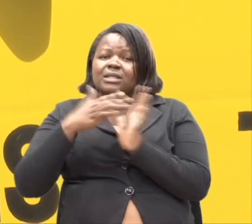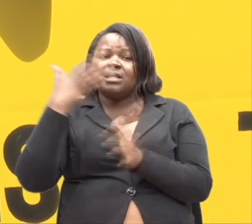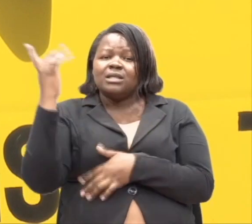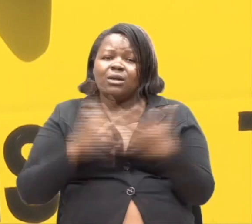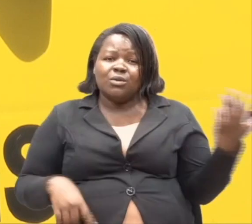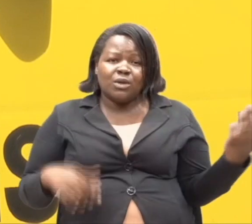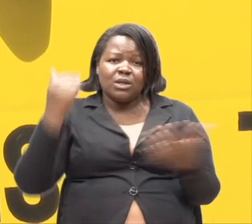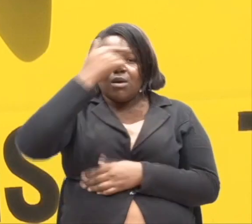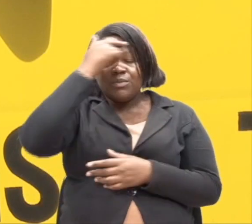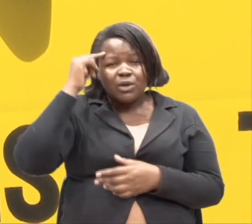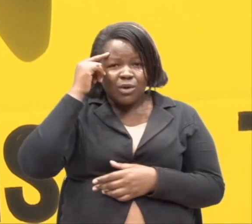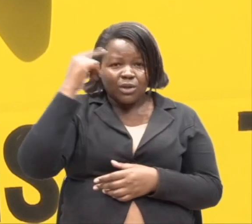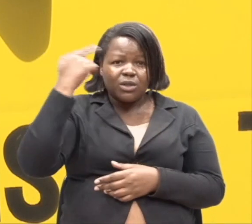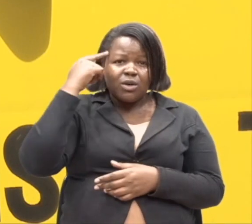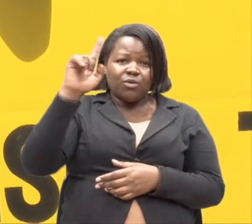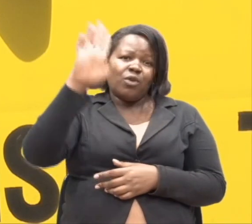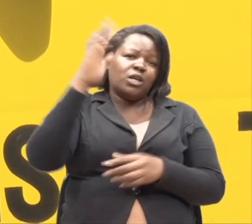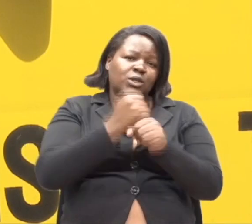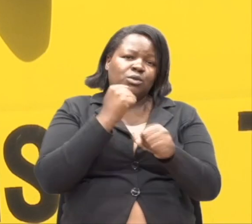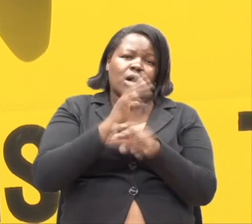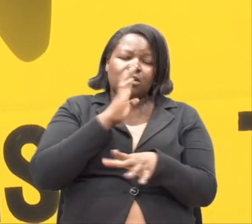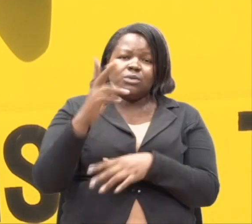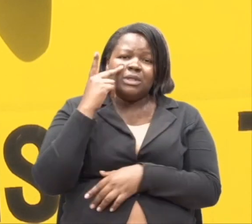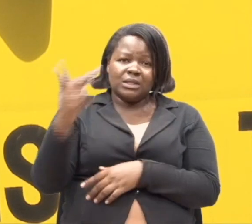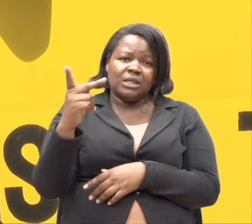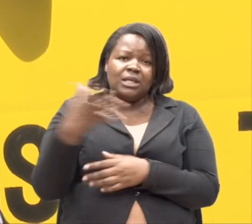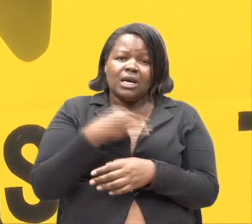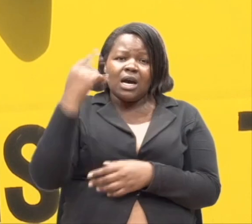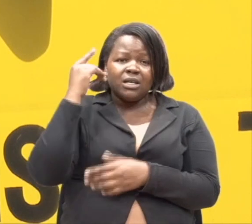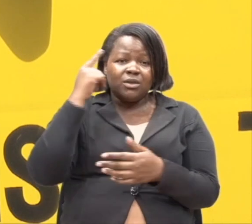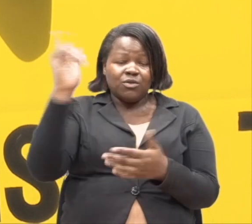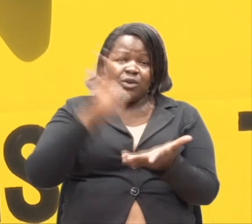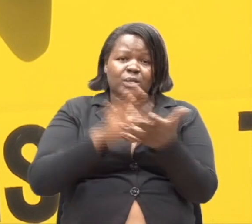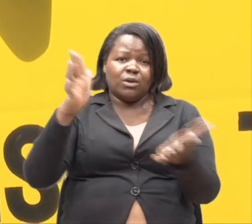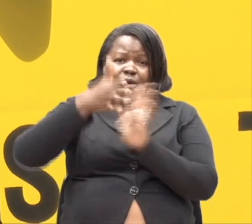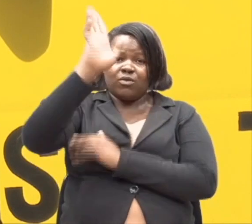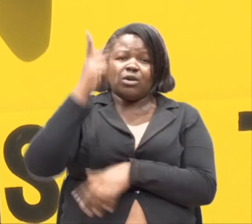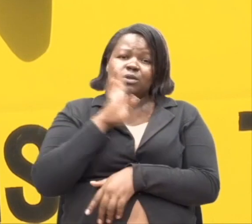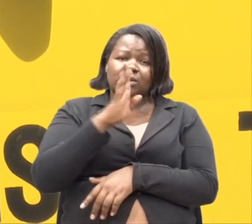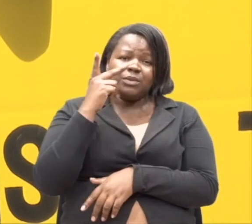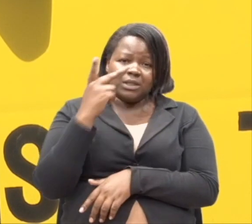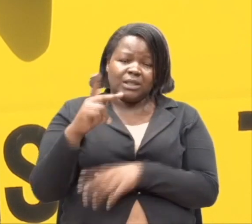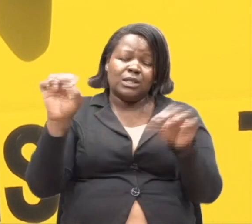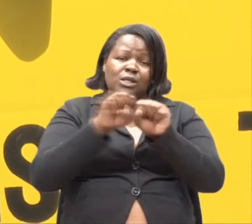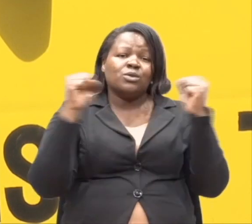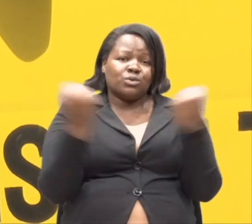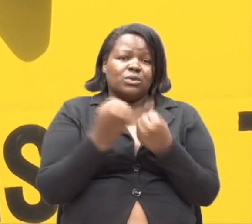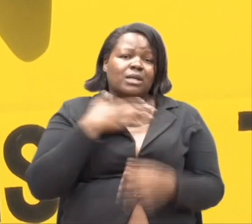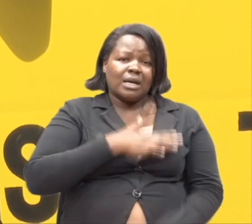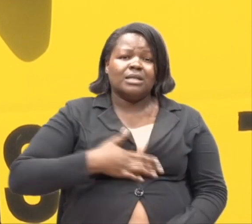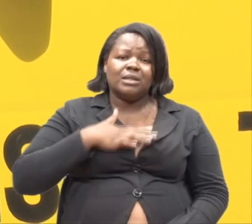walijibu ni kwa sababu ya utukufu wa mungu. Nani, jamii, mutuone tukua